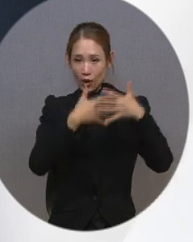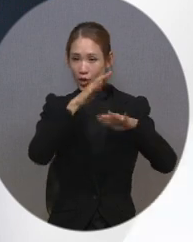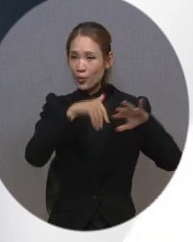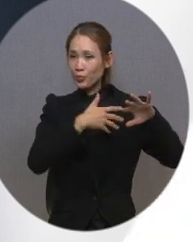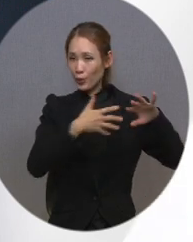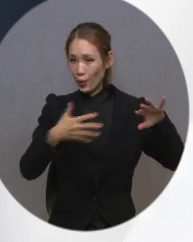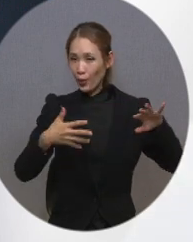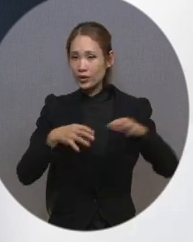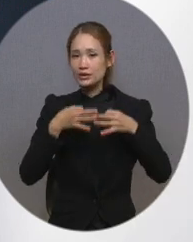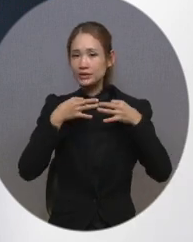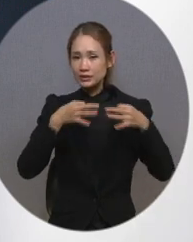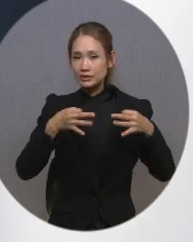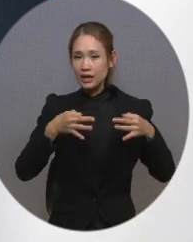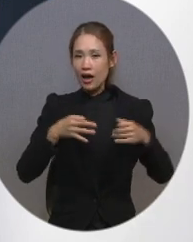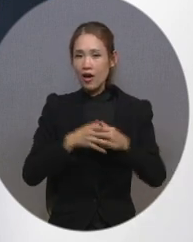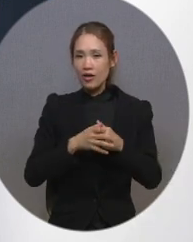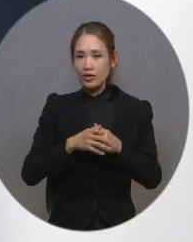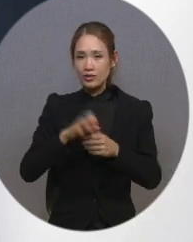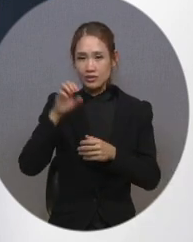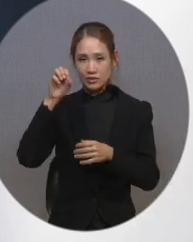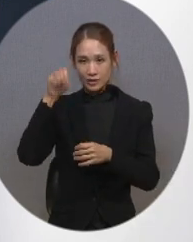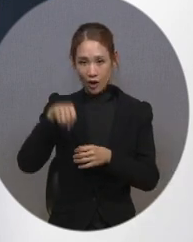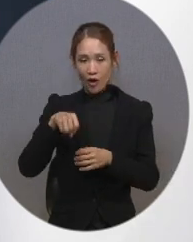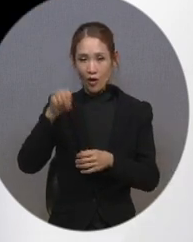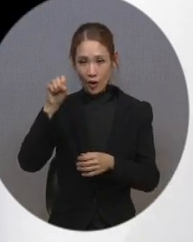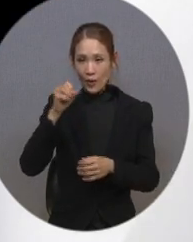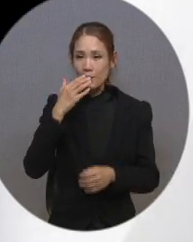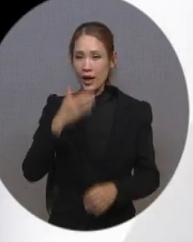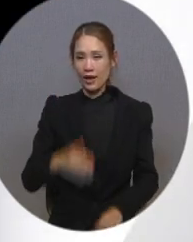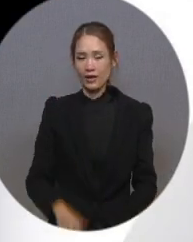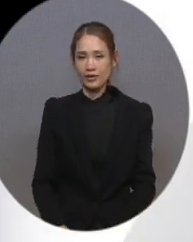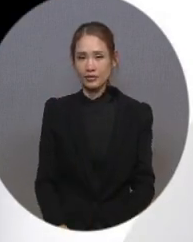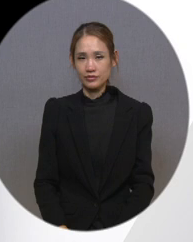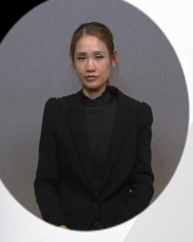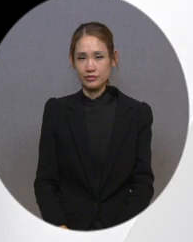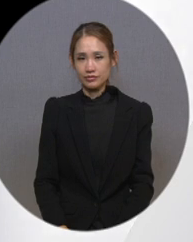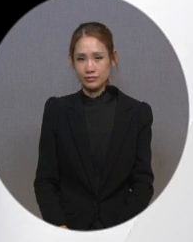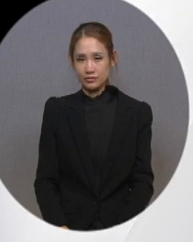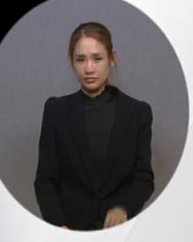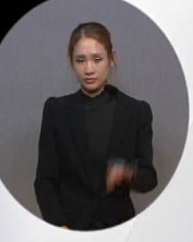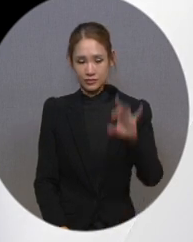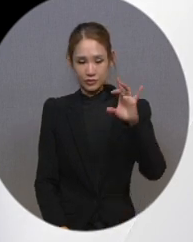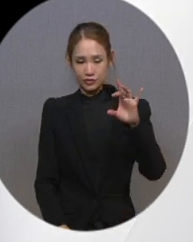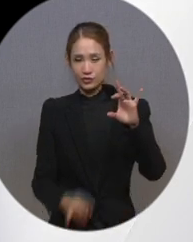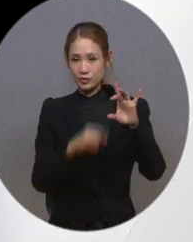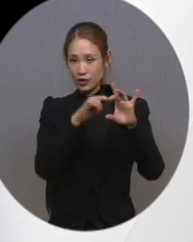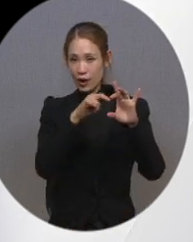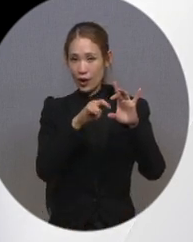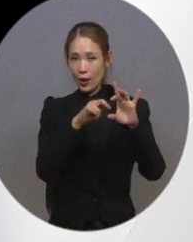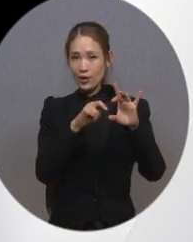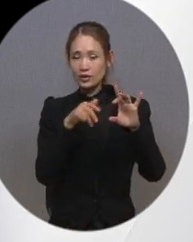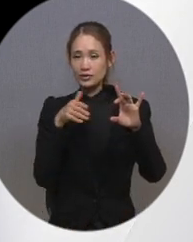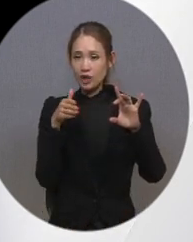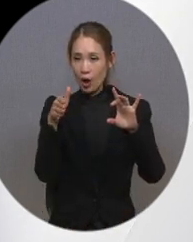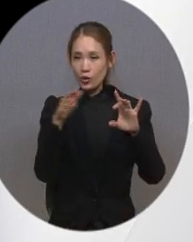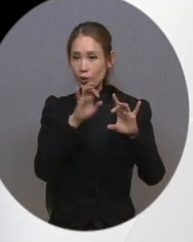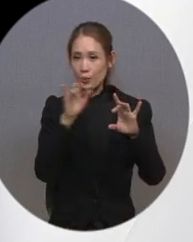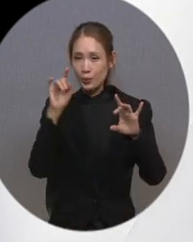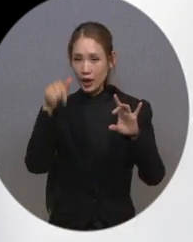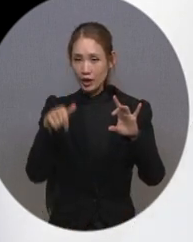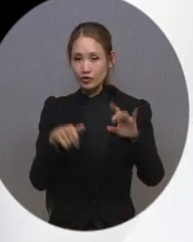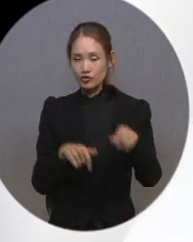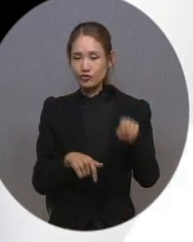등의 음성 안내를 켜고 끌 수 있습니다. 설정 방법은 리모컨 중앙 6각형 모양의 전용 메뉴 버튼을